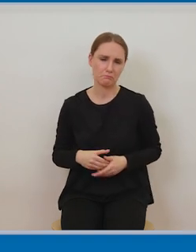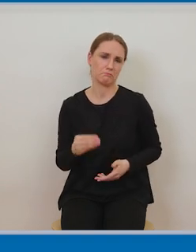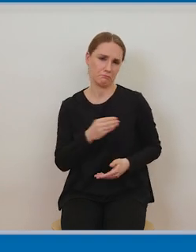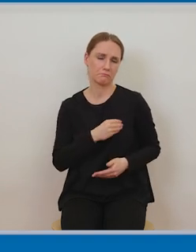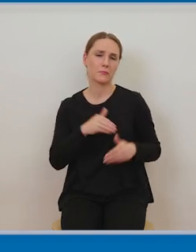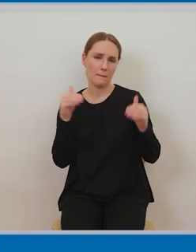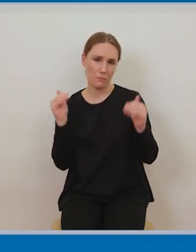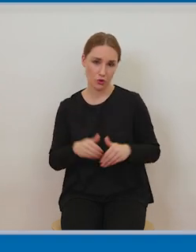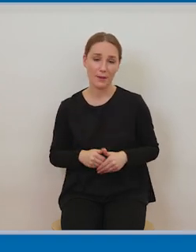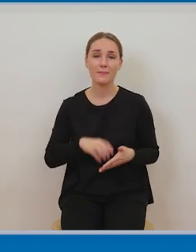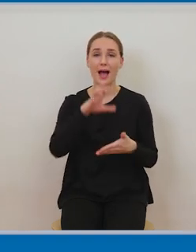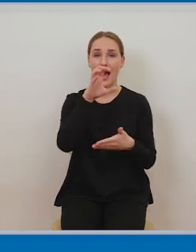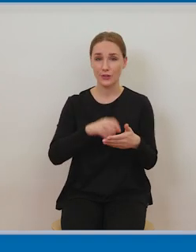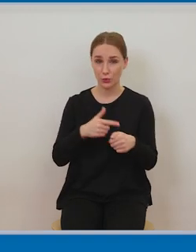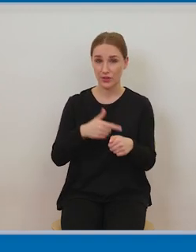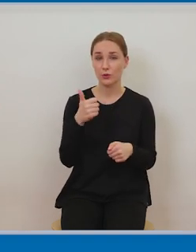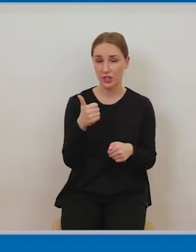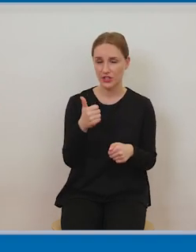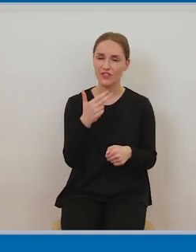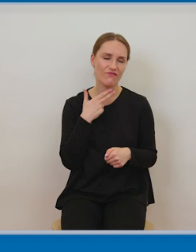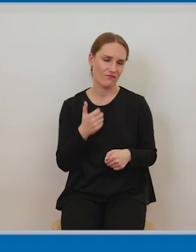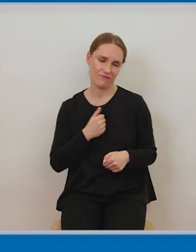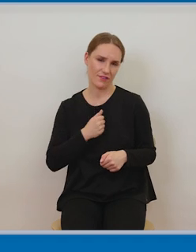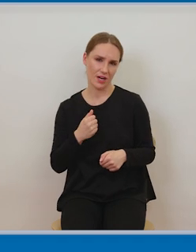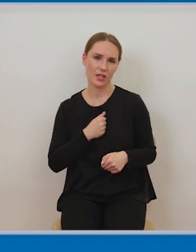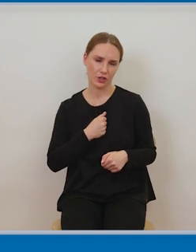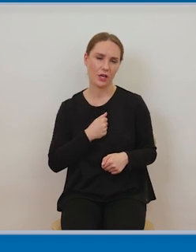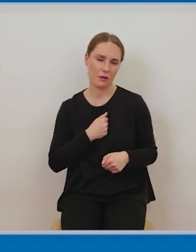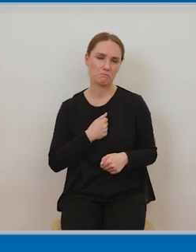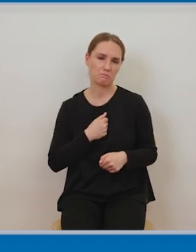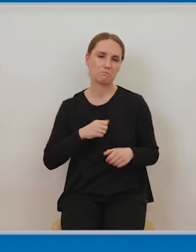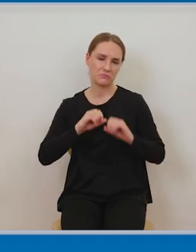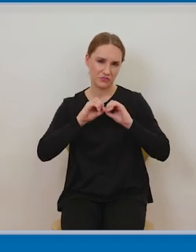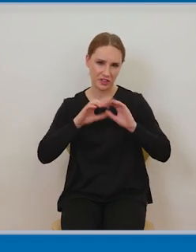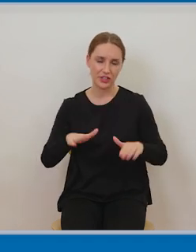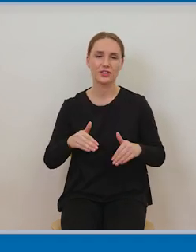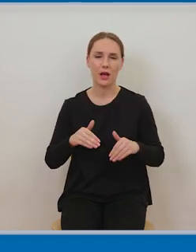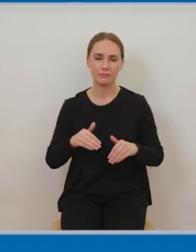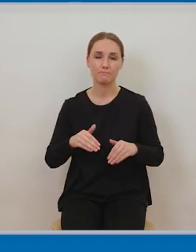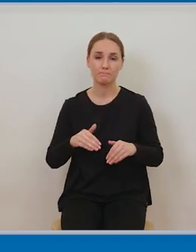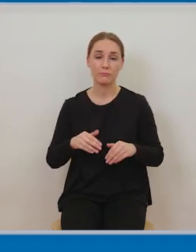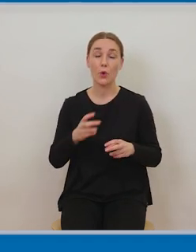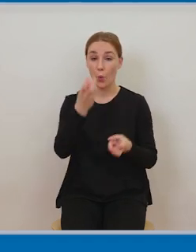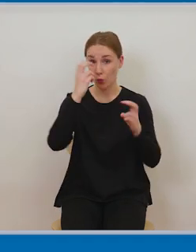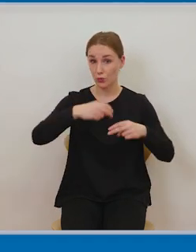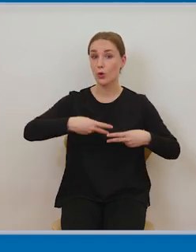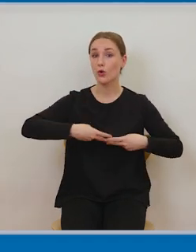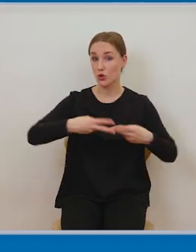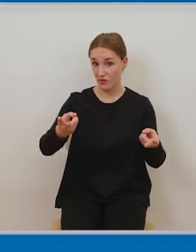legalizująca korzystanie. Aczkolwiek nie jest to jakaś taka reguła zupełnie otwarta.